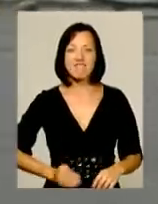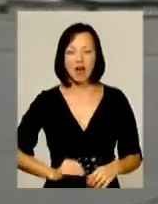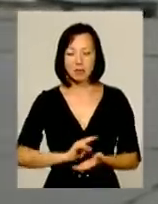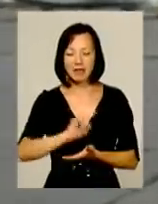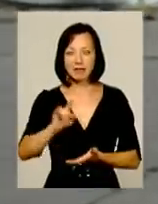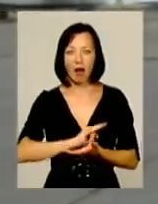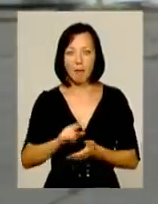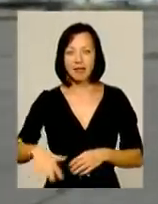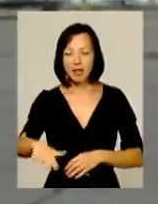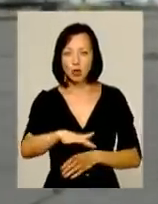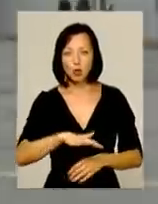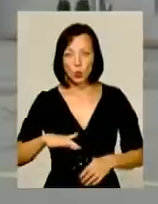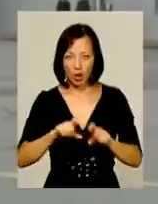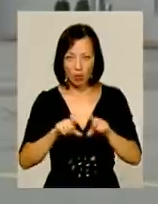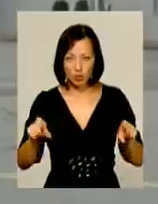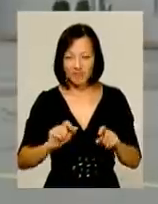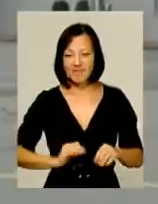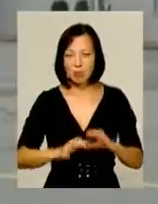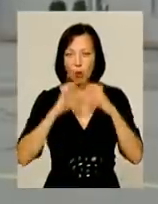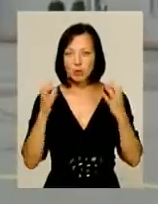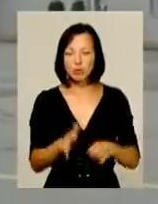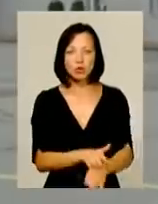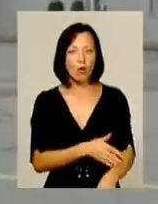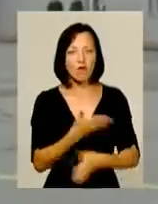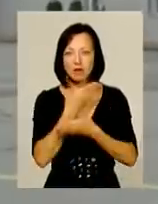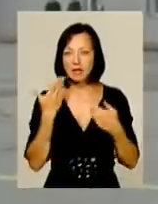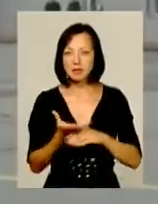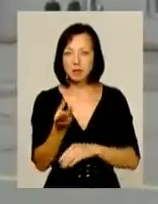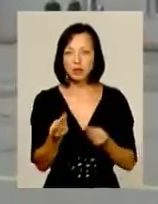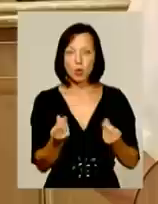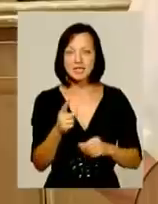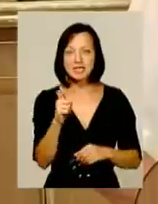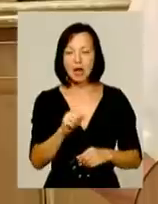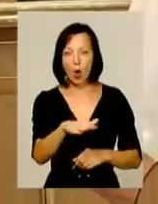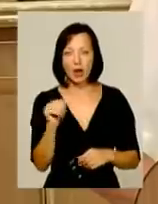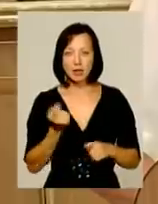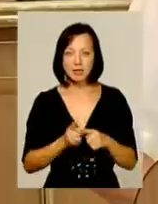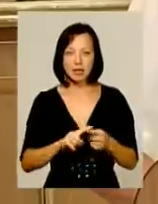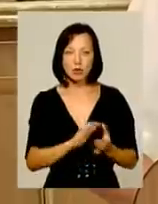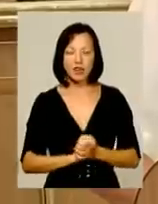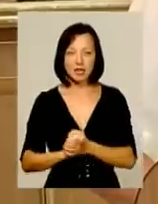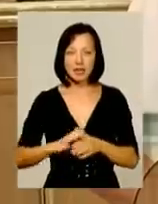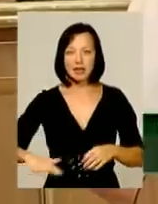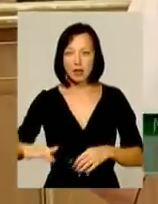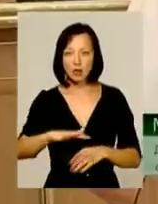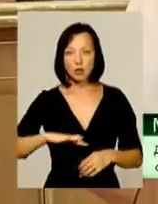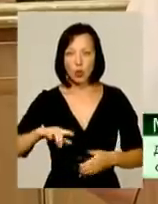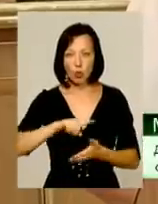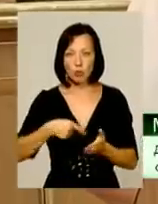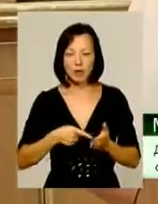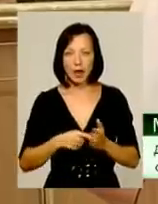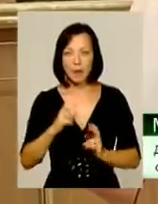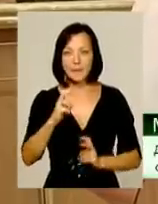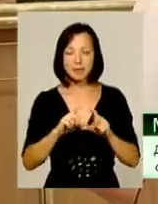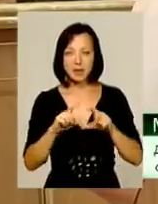території аеропорту. Фірма, яка їх утримує, довгий час не сплачує гроші за оренду. Дане товариство на території комунального підприємства аеропорт